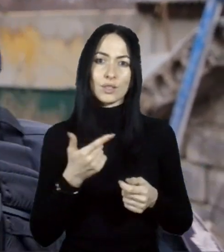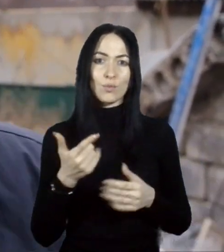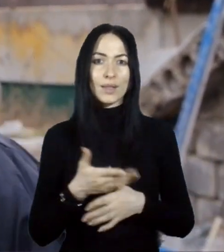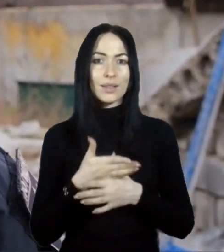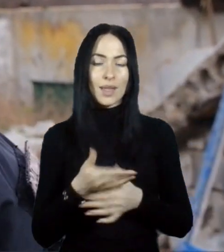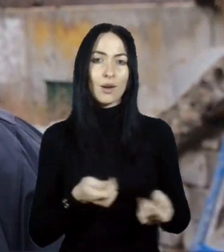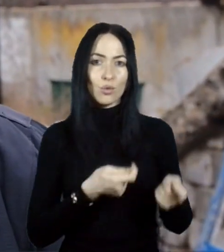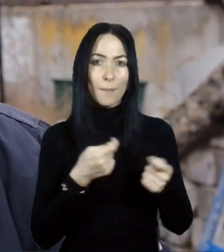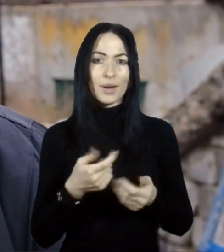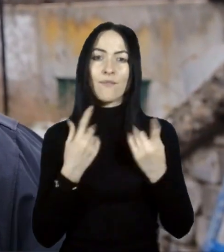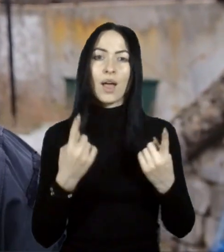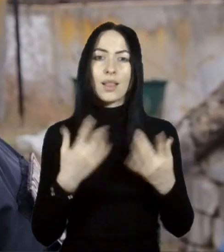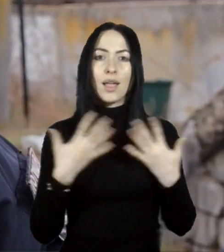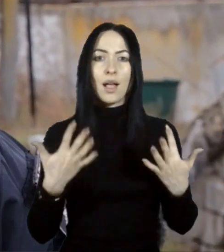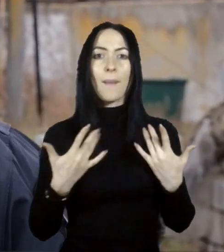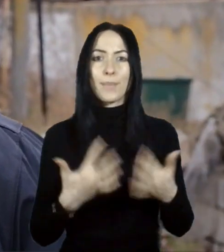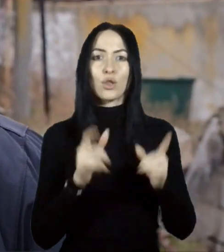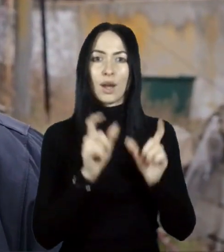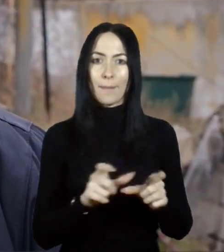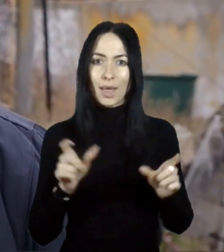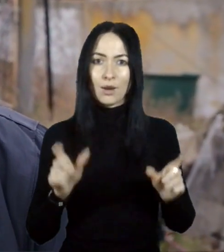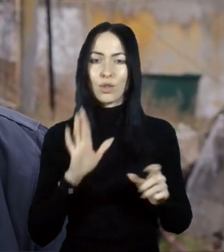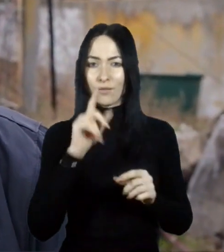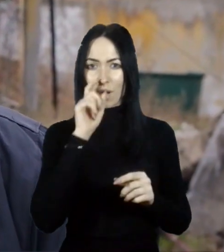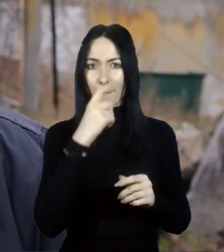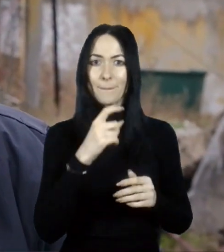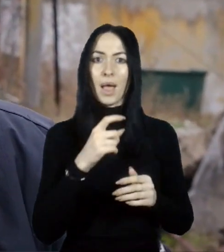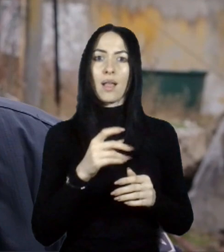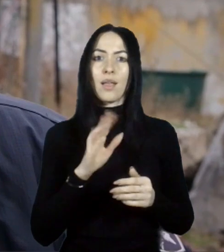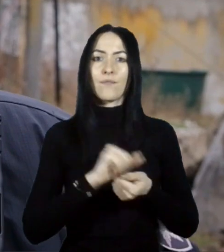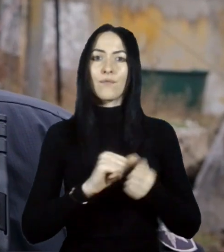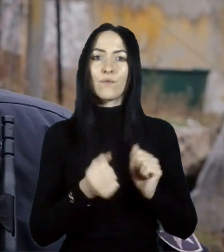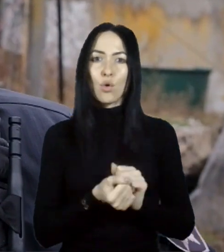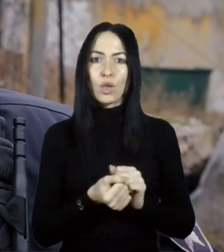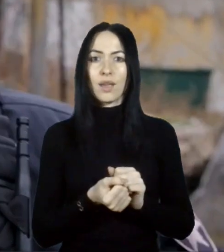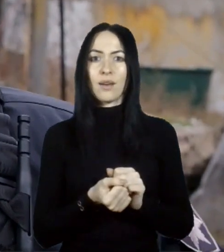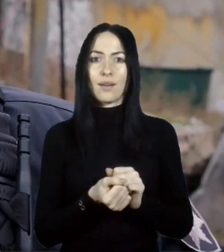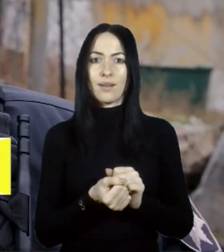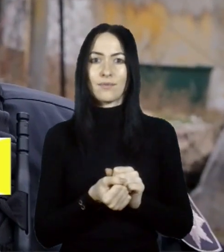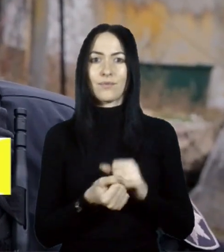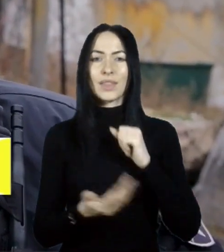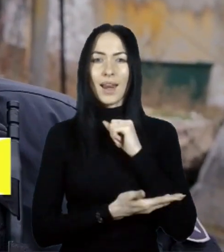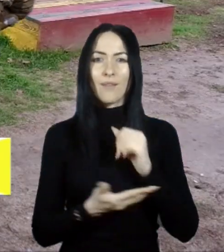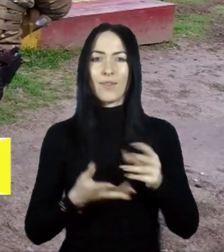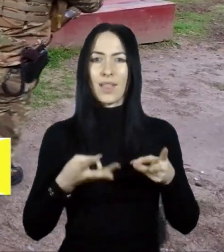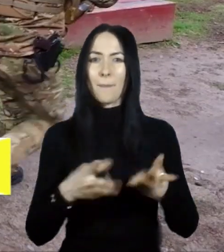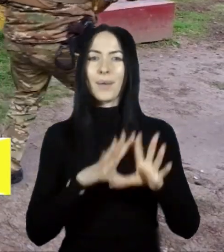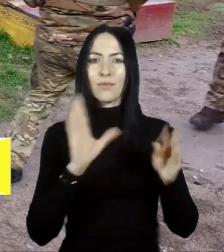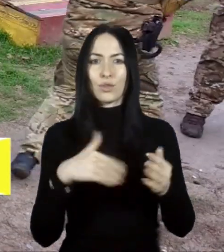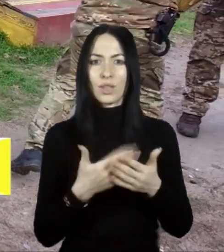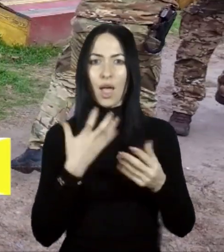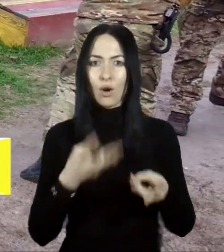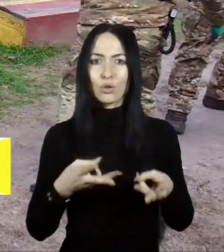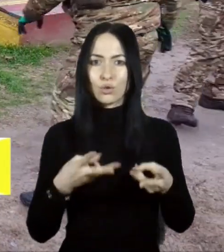потреба людей в паливі, вугілля, деревина для розтопки продукти.